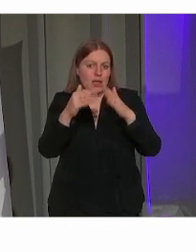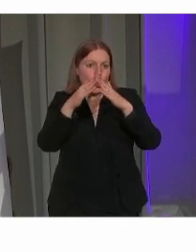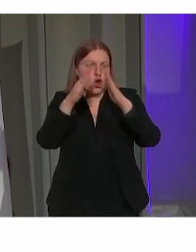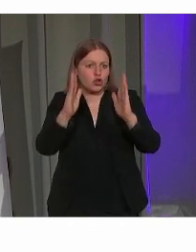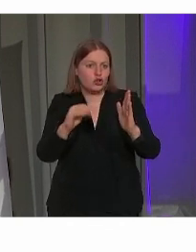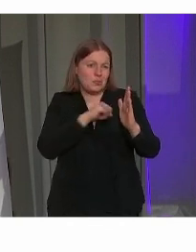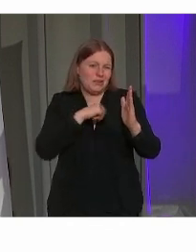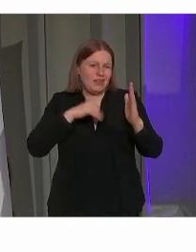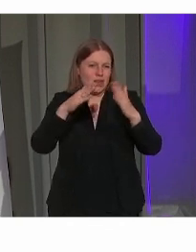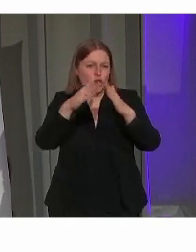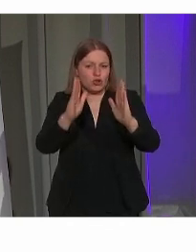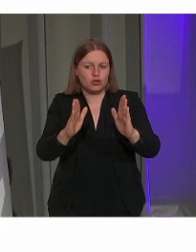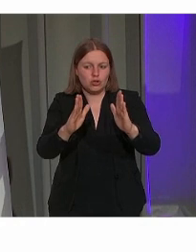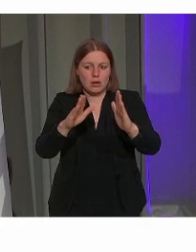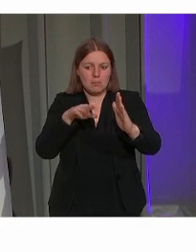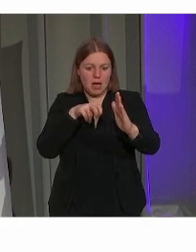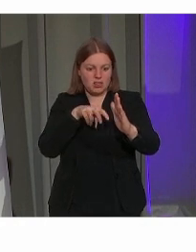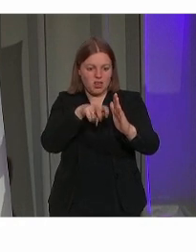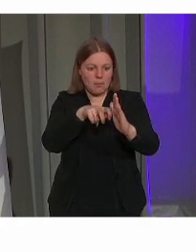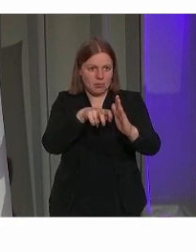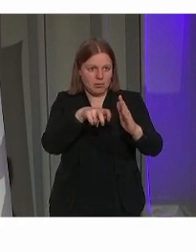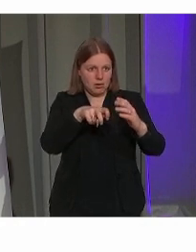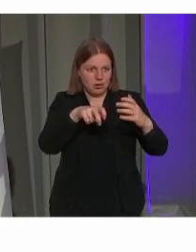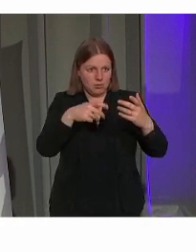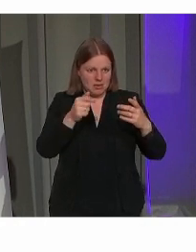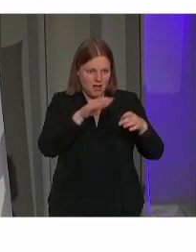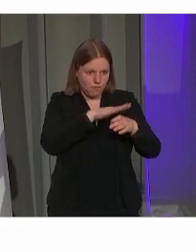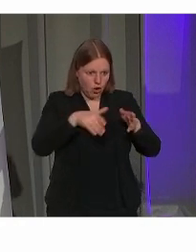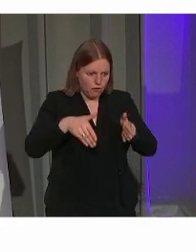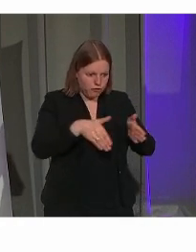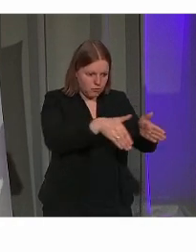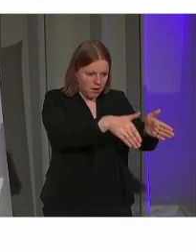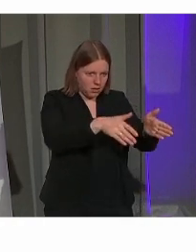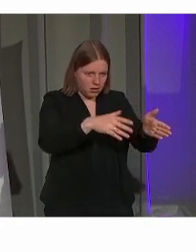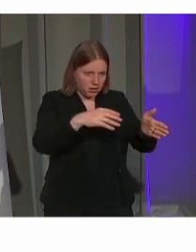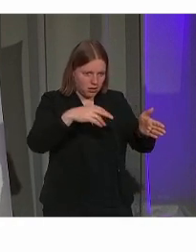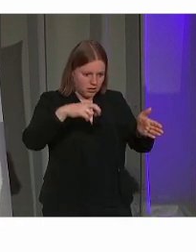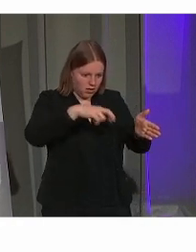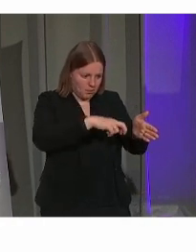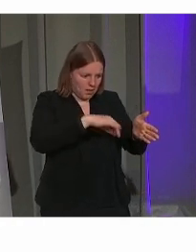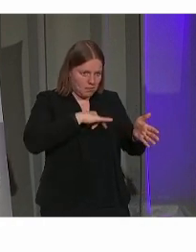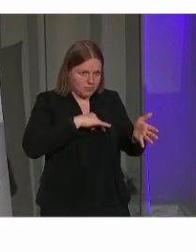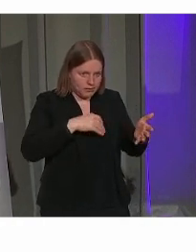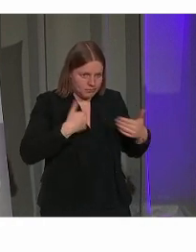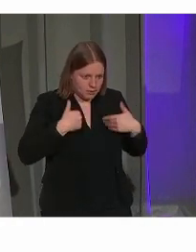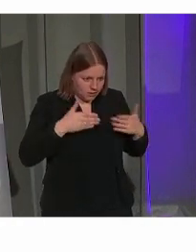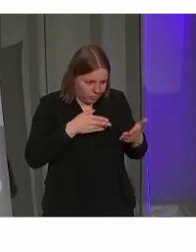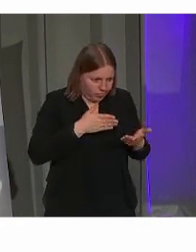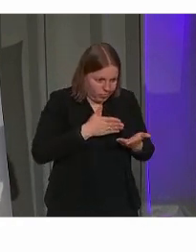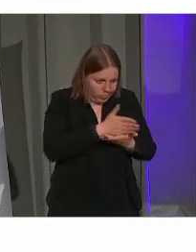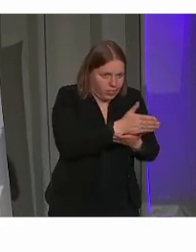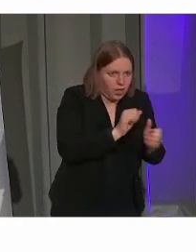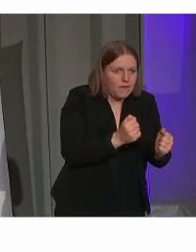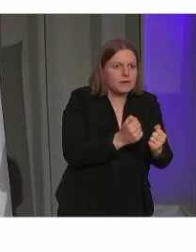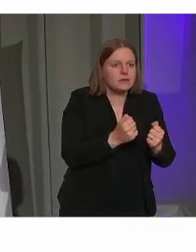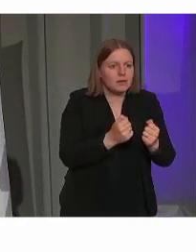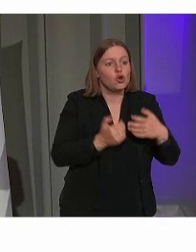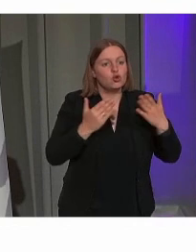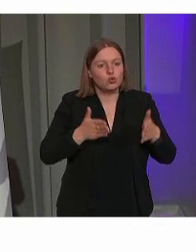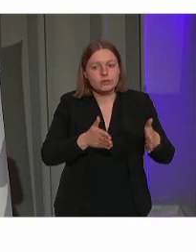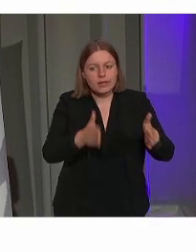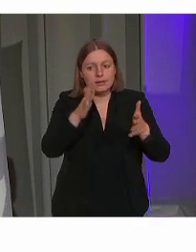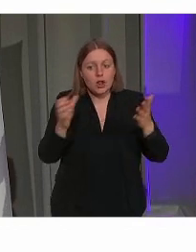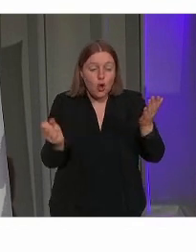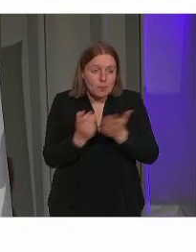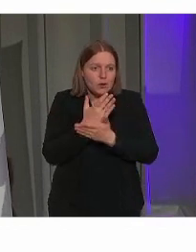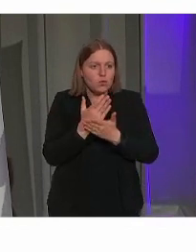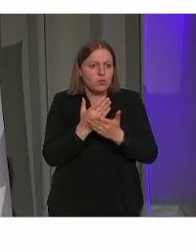De trappartij neemt eigenlijk bijna het hele voetpad in beslag. Oké, de straat wordt heraangelegd.